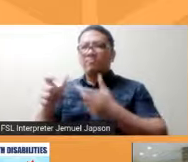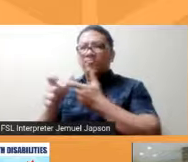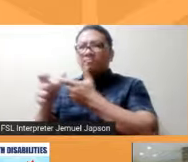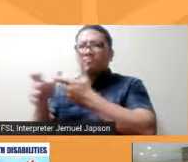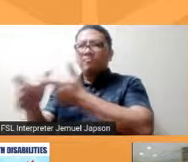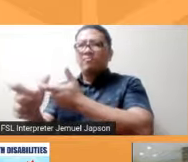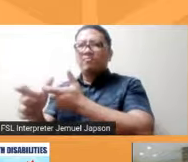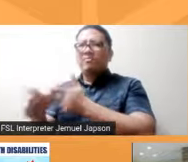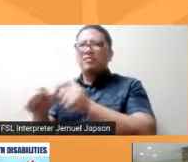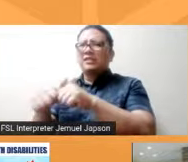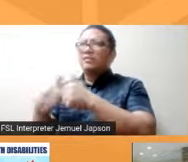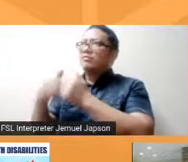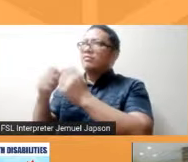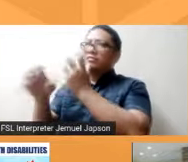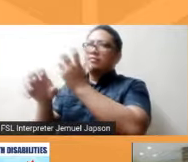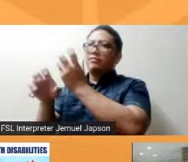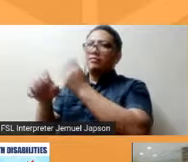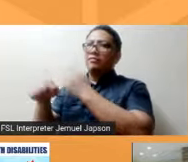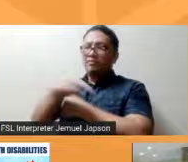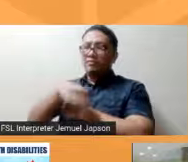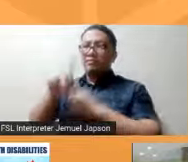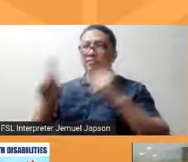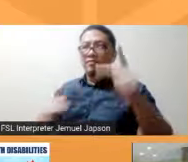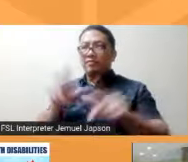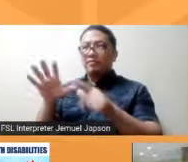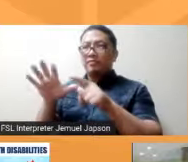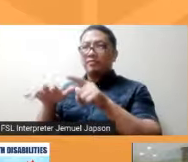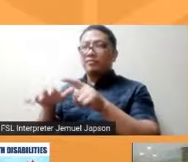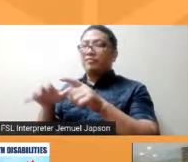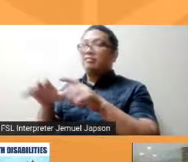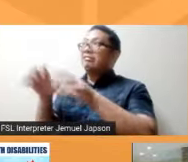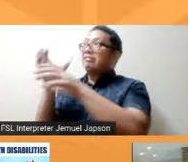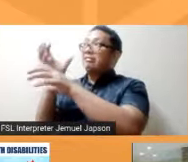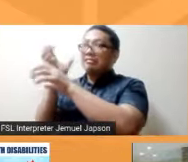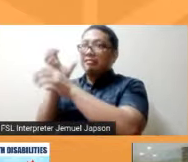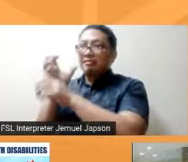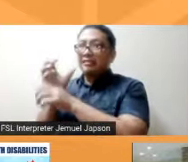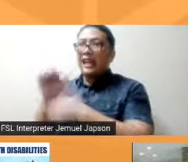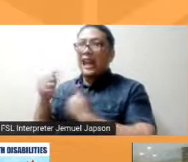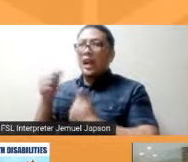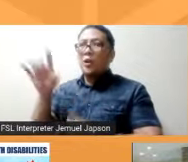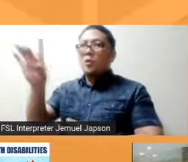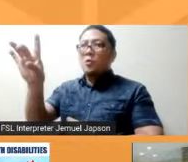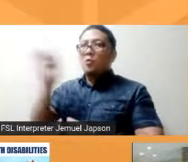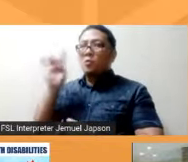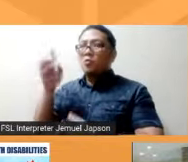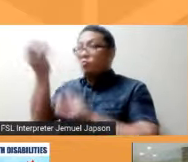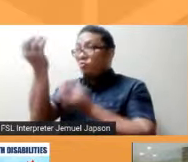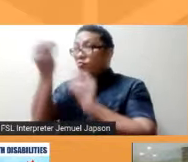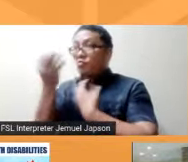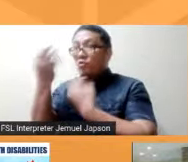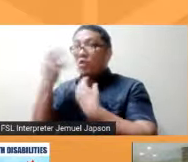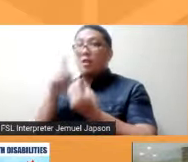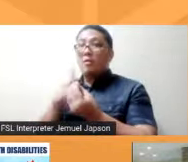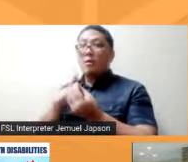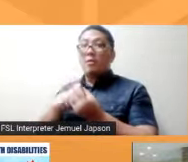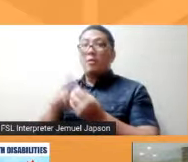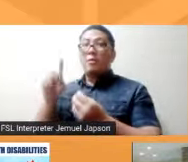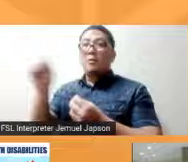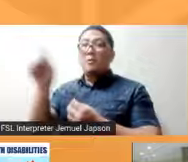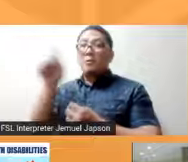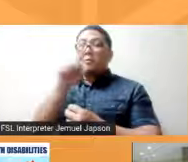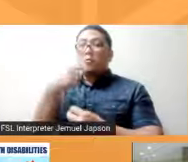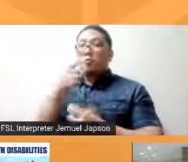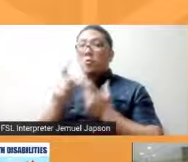makukuha ng ating mga persons with disability at paano nyo nakuha yung mga informasyon patungkol sa ating mga kandidato